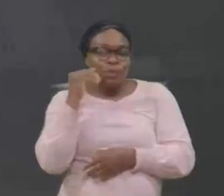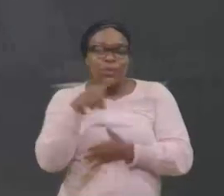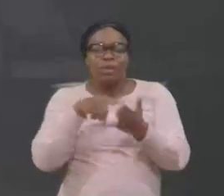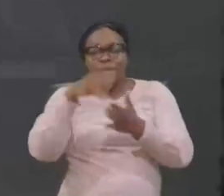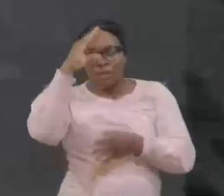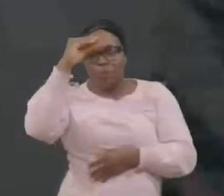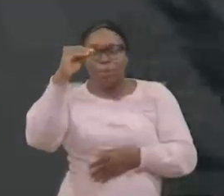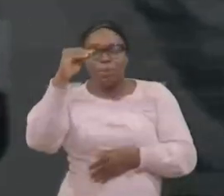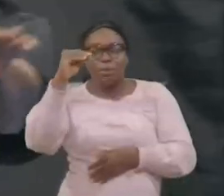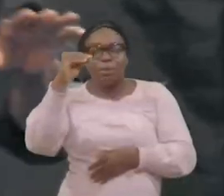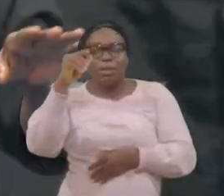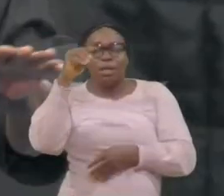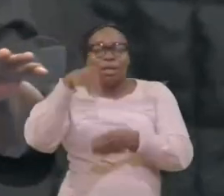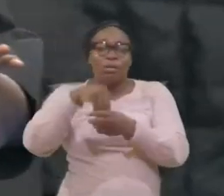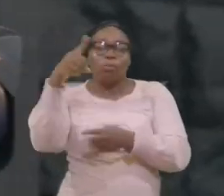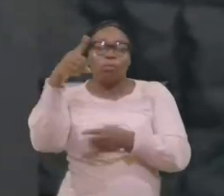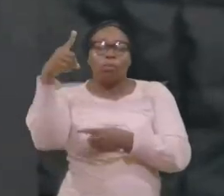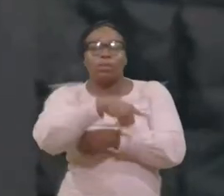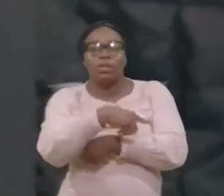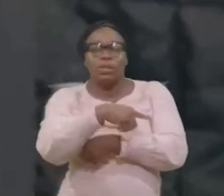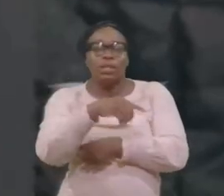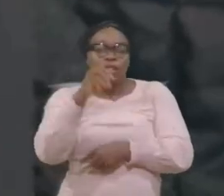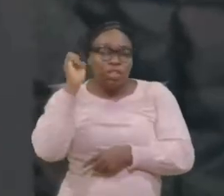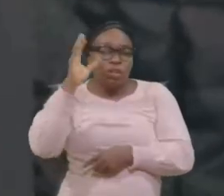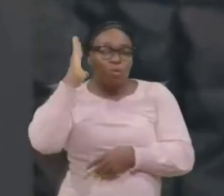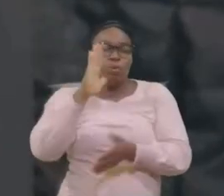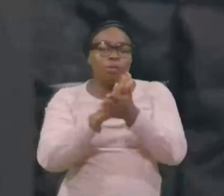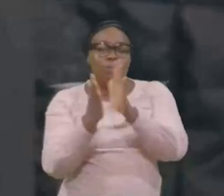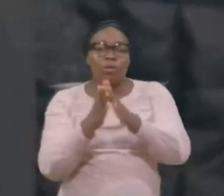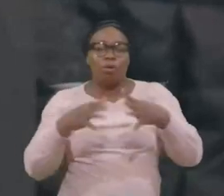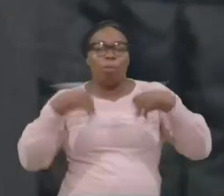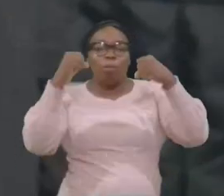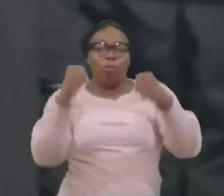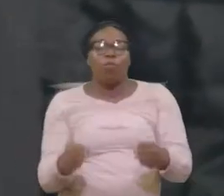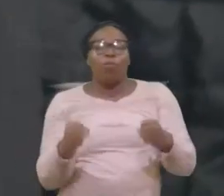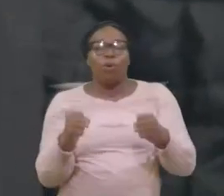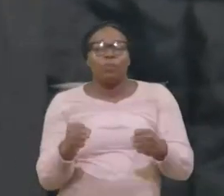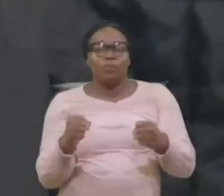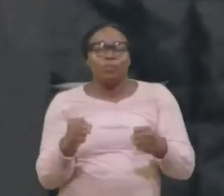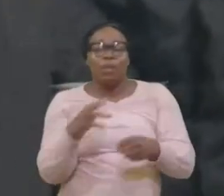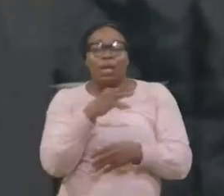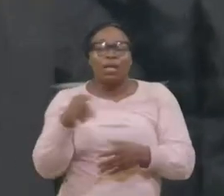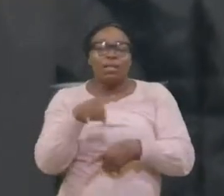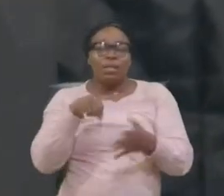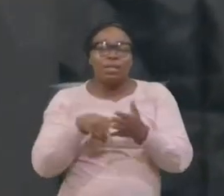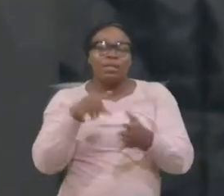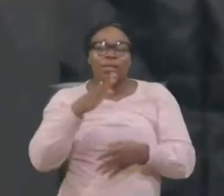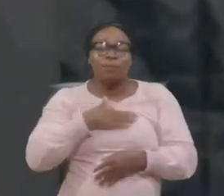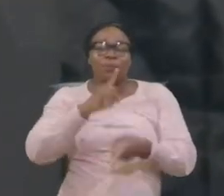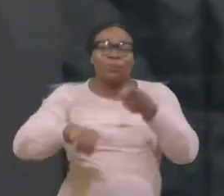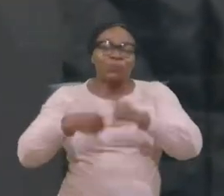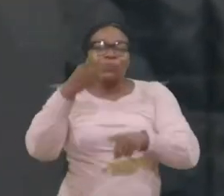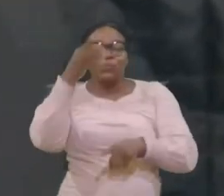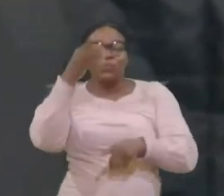Cet homme, En un jour, Il s'est retrouvé, Et mon ami qui est là-bas, En un jour,